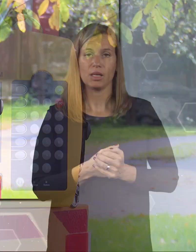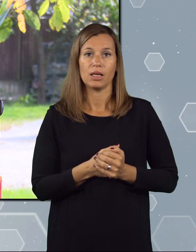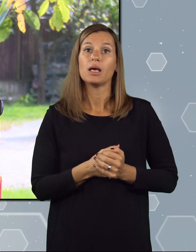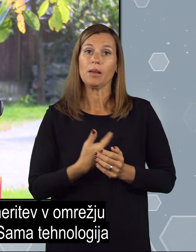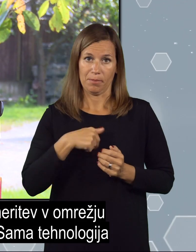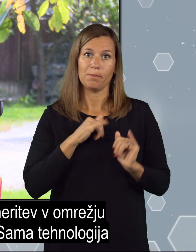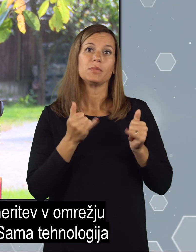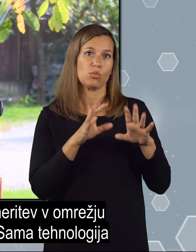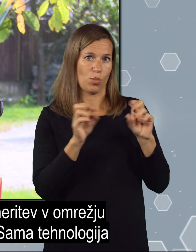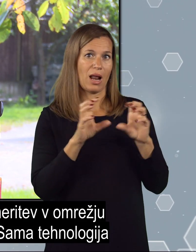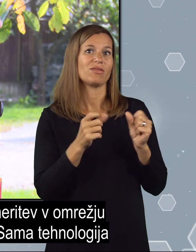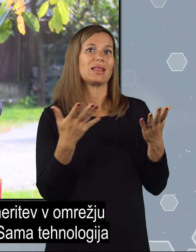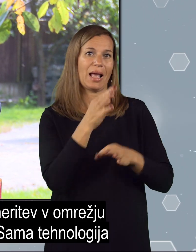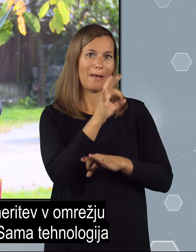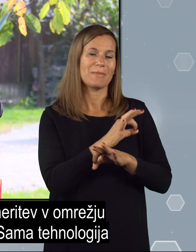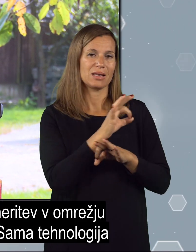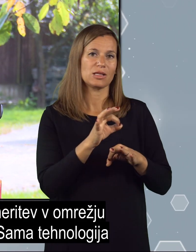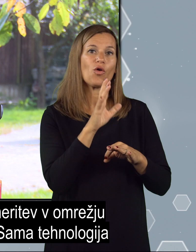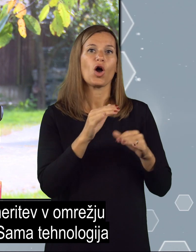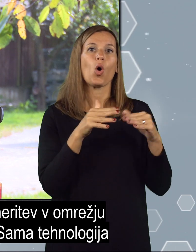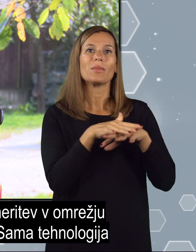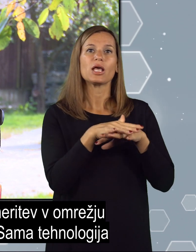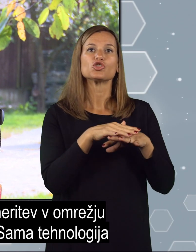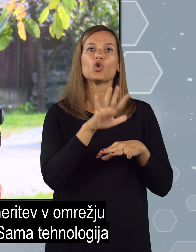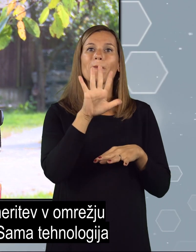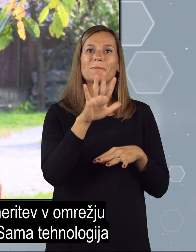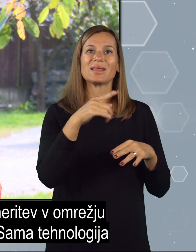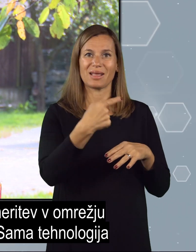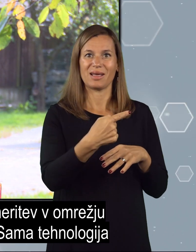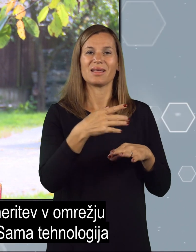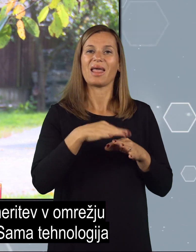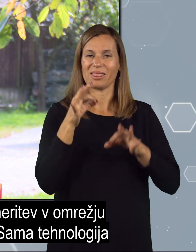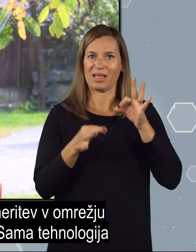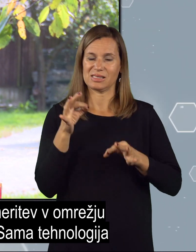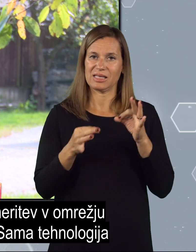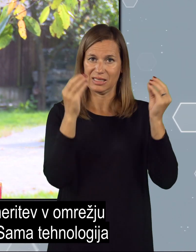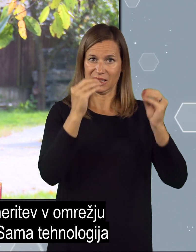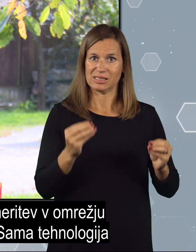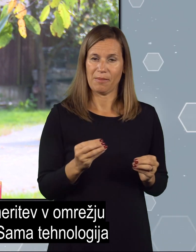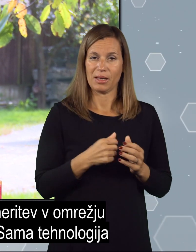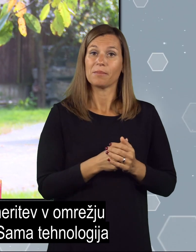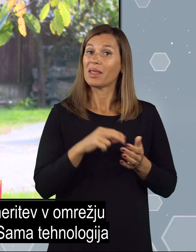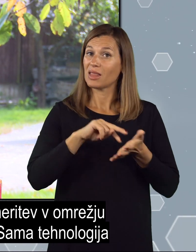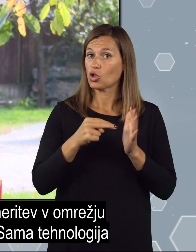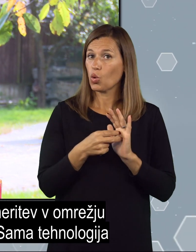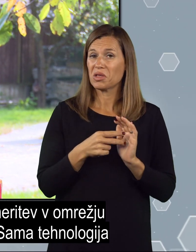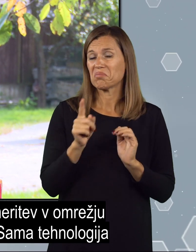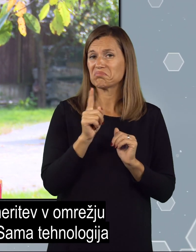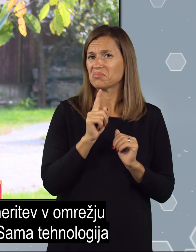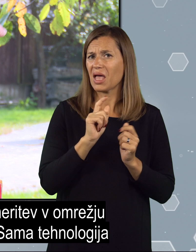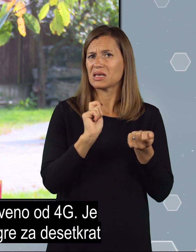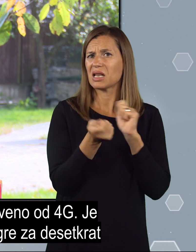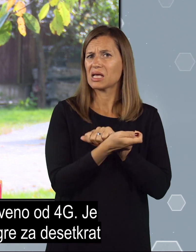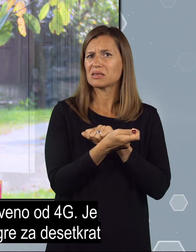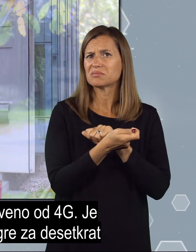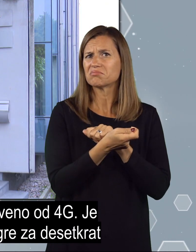Smo opravljali že neki meritev v omrežju 5G na testnih sistemih. Sama tehnologija se na